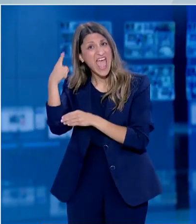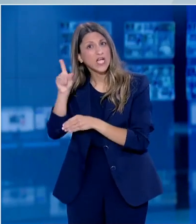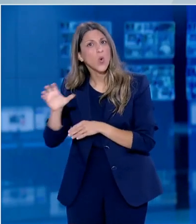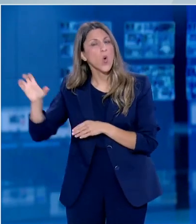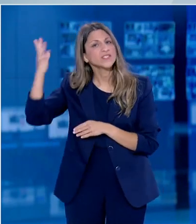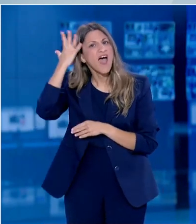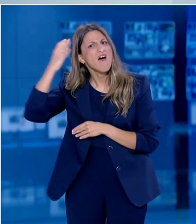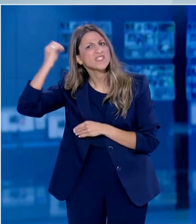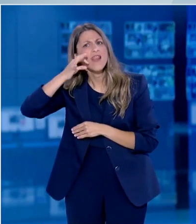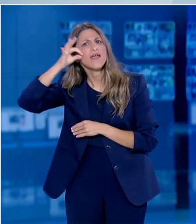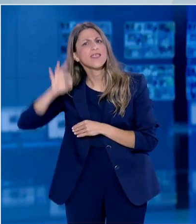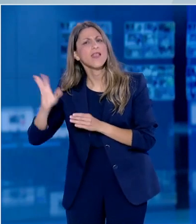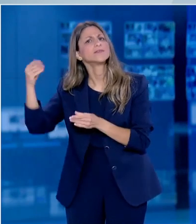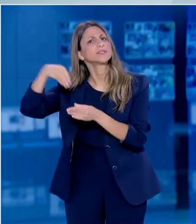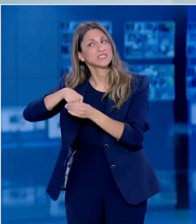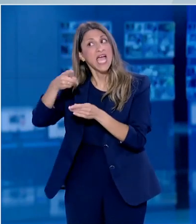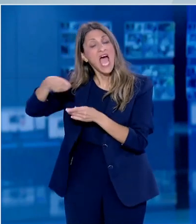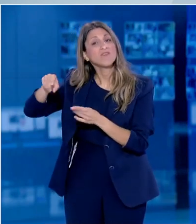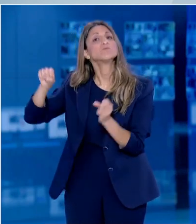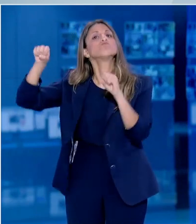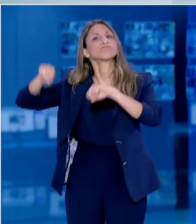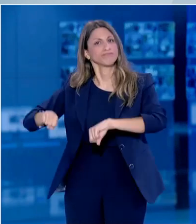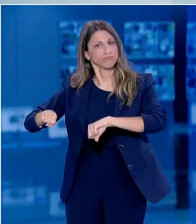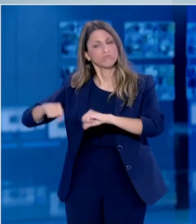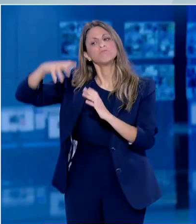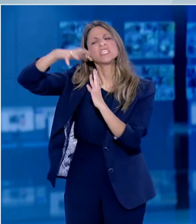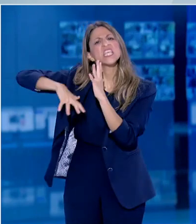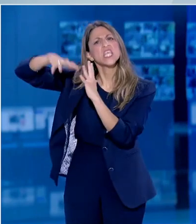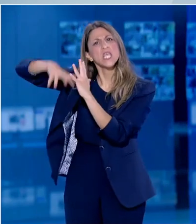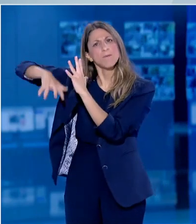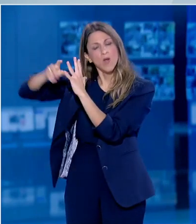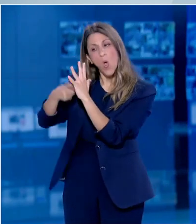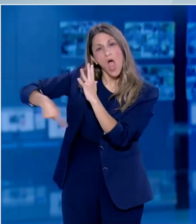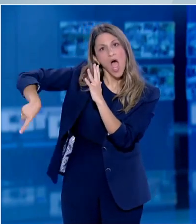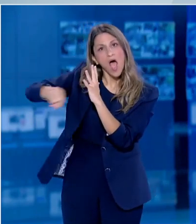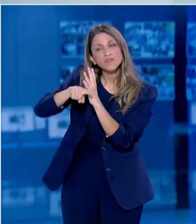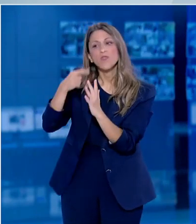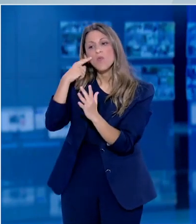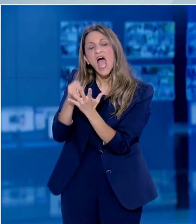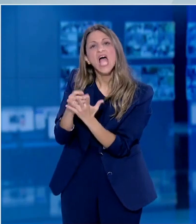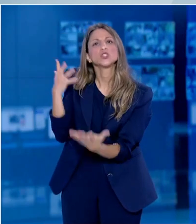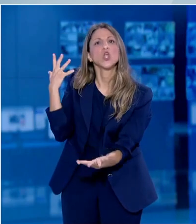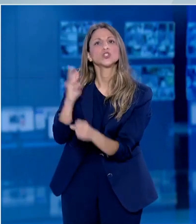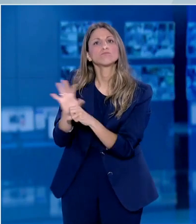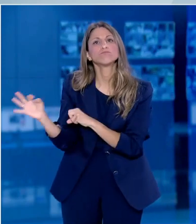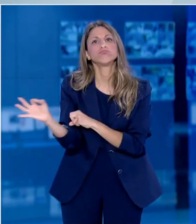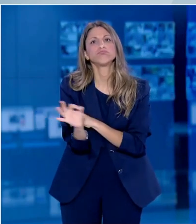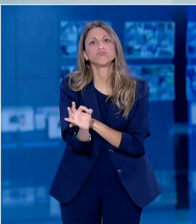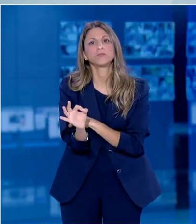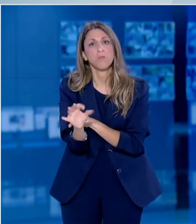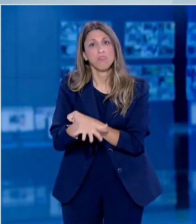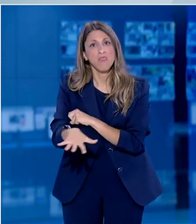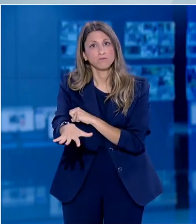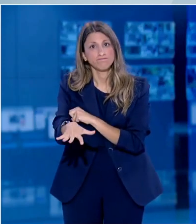Αυστραλία και η Κίνα συμφώνησαν σε ψήφισμα της Ευρωπαϊκής Ένωσης πως θα προβούν σε μια ανεξάρτητη αξιολόγηση του χειρισμού της πανδημίας σε παγκόσμιο επίπεδο